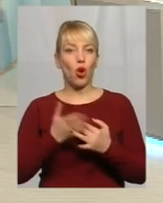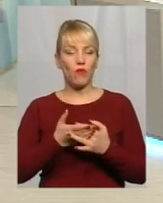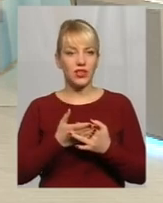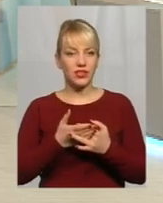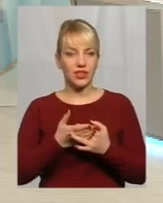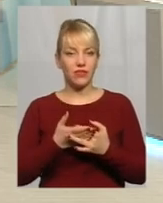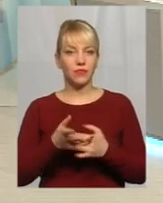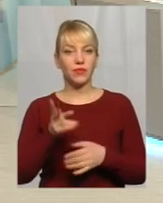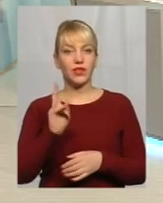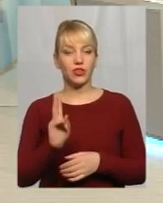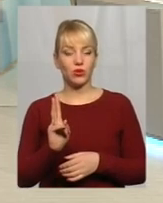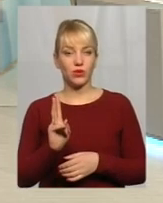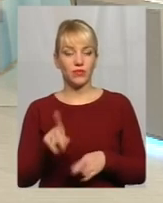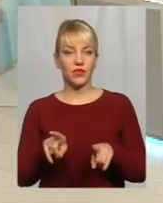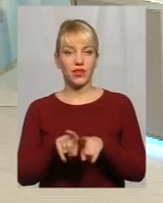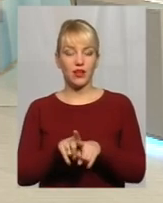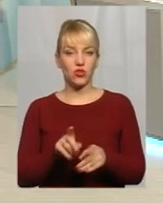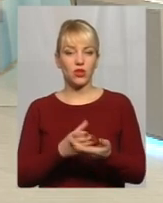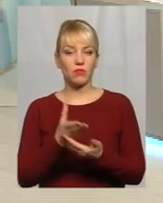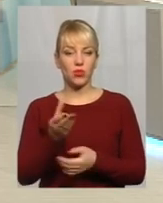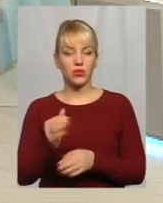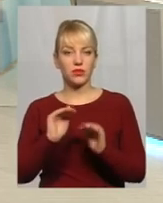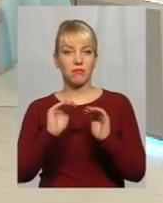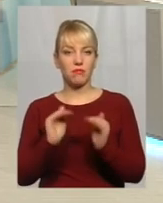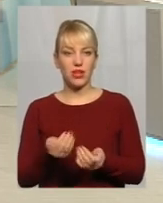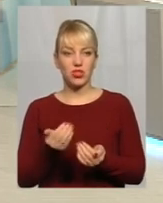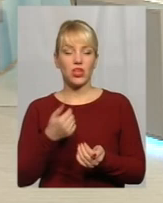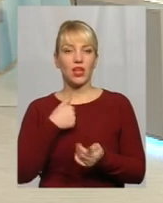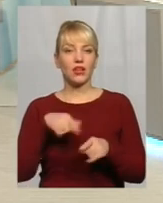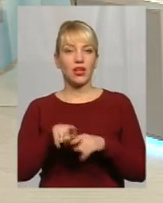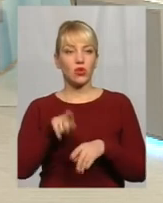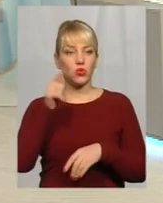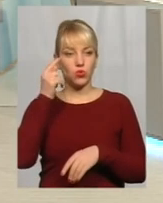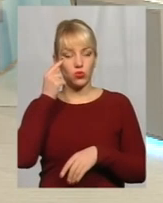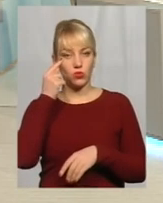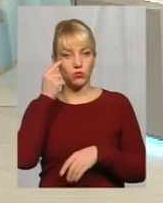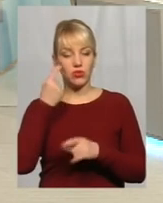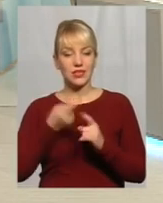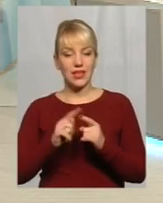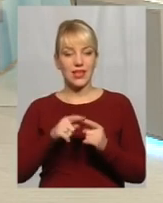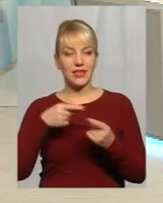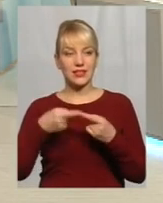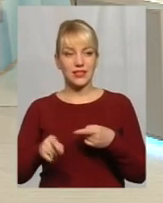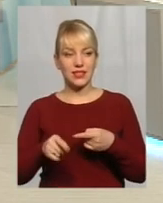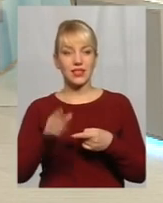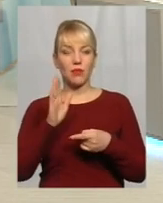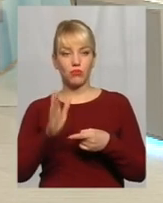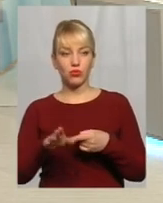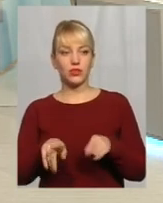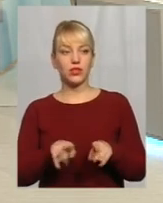які теж платять менше, і я так собі думаю, що та різниця теж буде